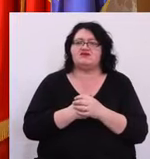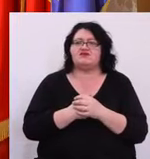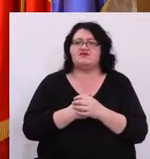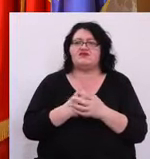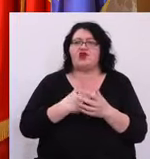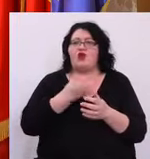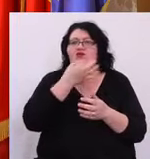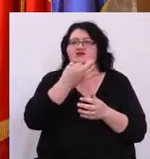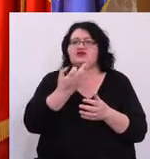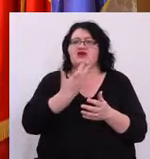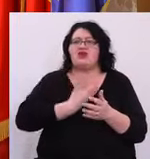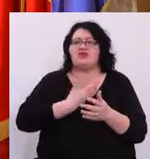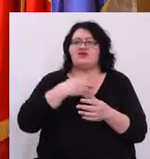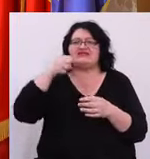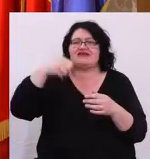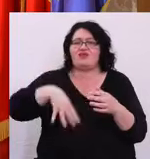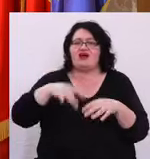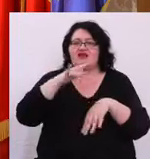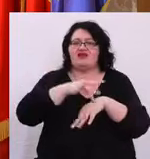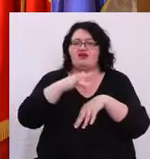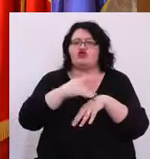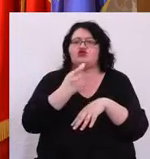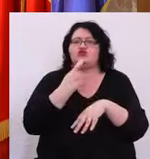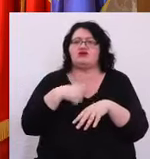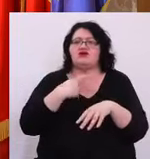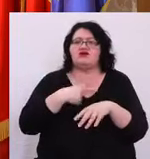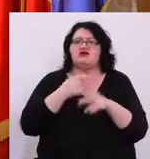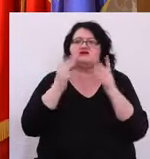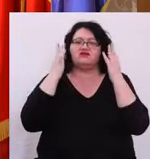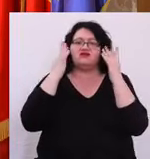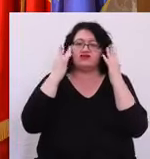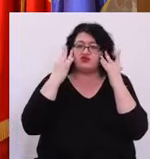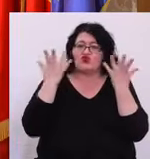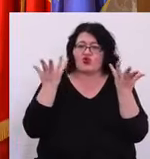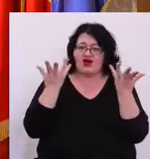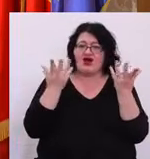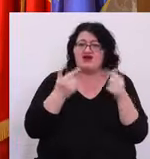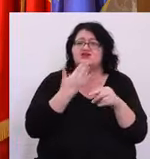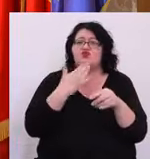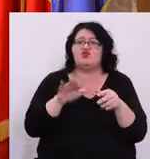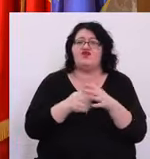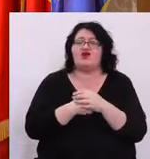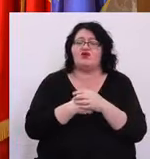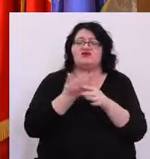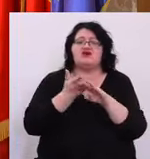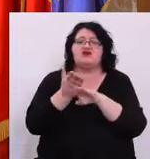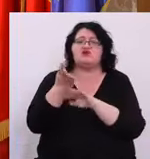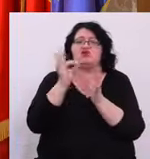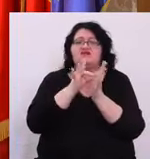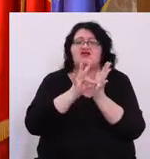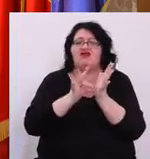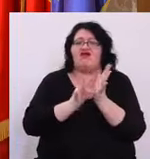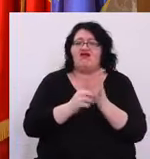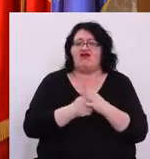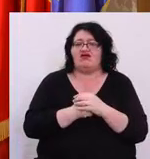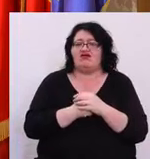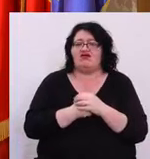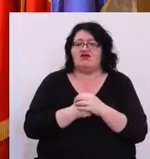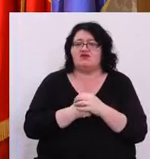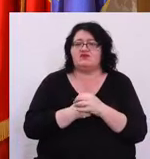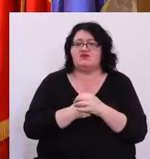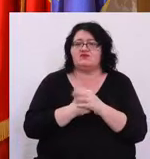Eu am spus că am primit semnale de la medici timișoreni că sunt îngrijorați Nu vreau să intru acum în amănunte